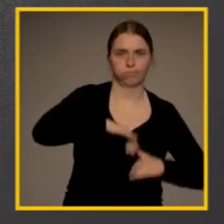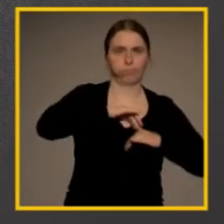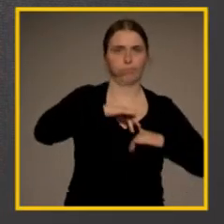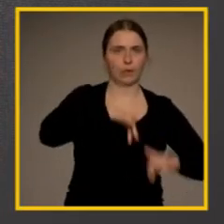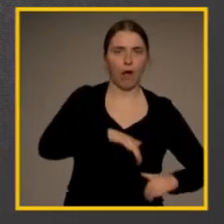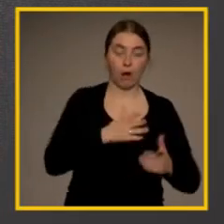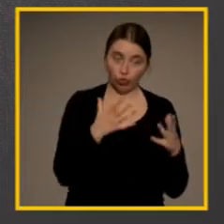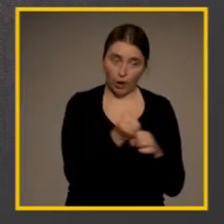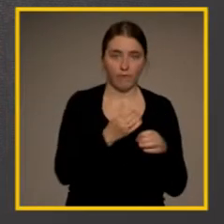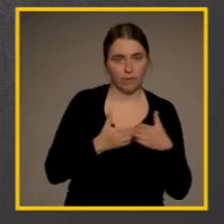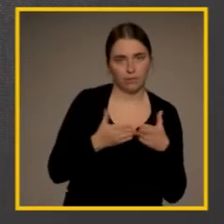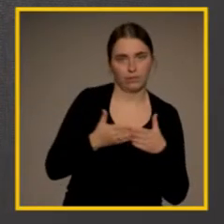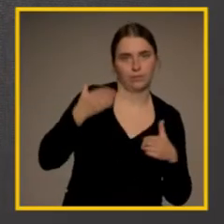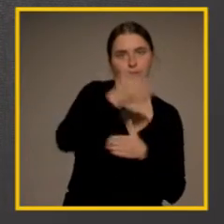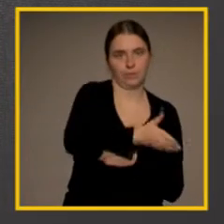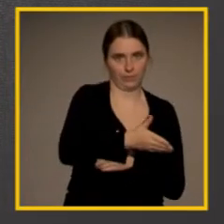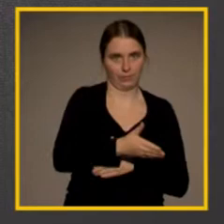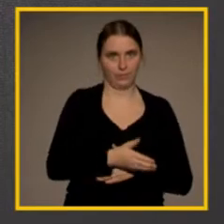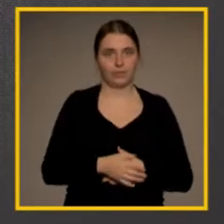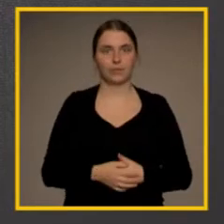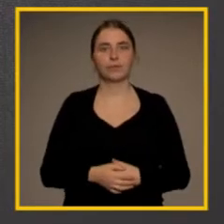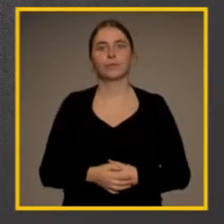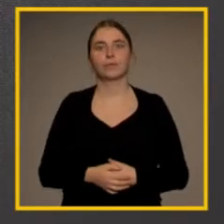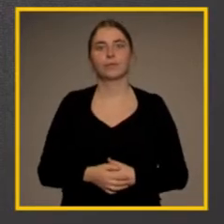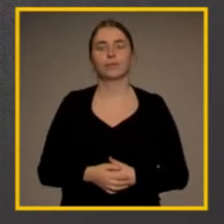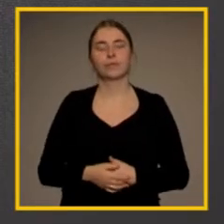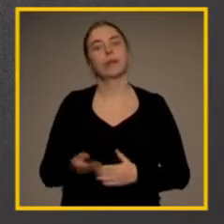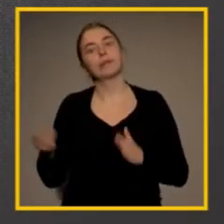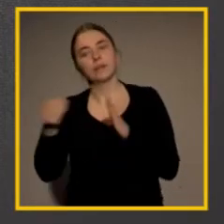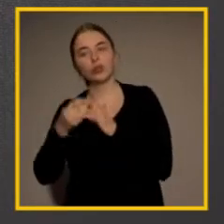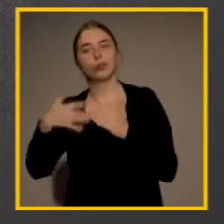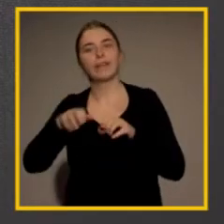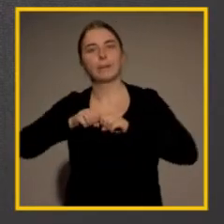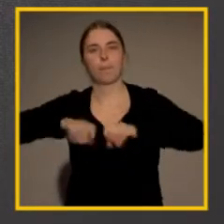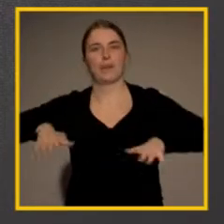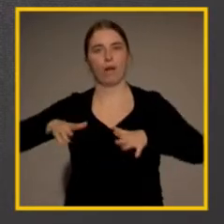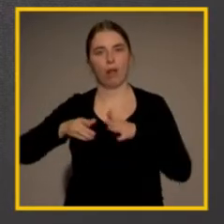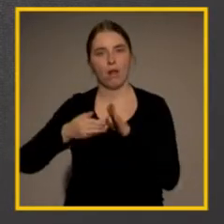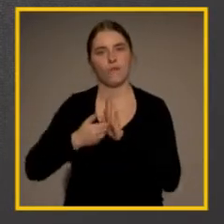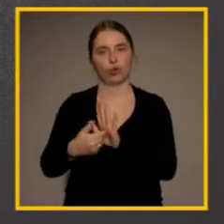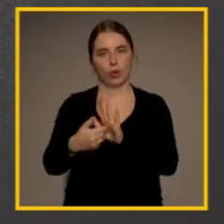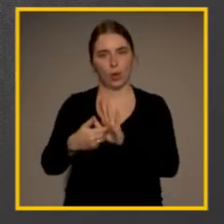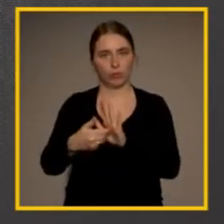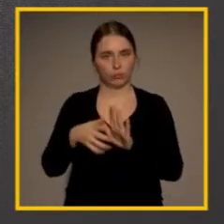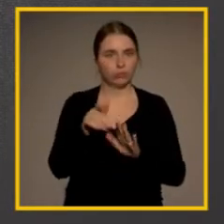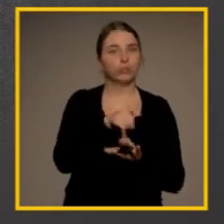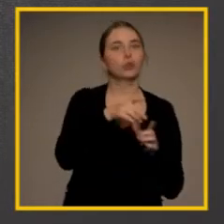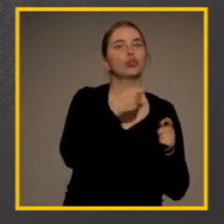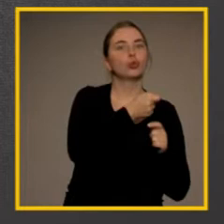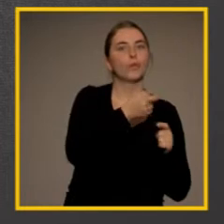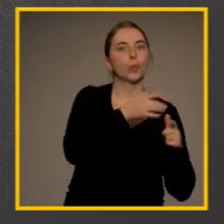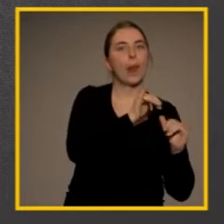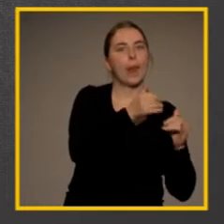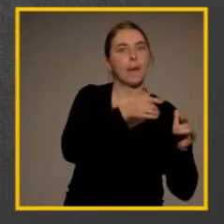überwinden. Außerdem gab es eine mediale Vorstellung der Stiftung Lebensspur